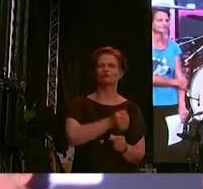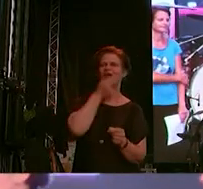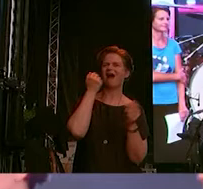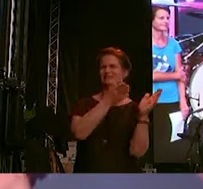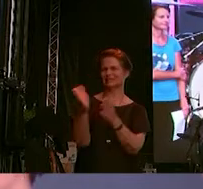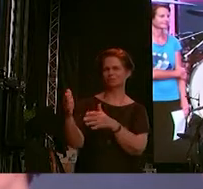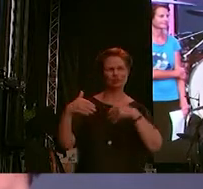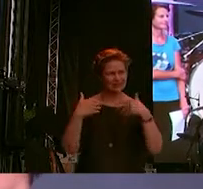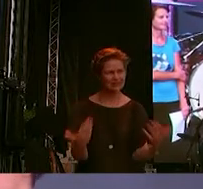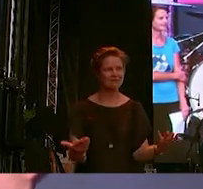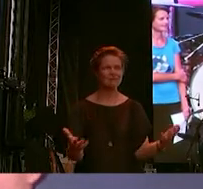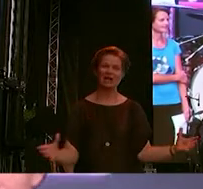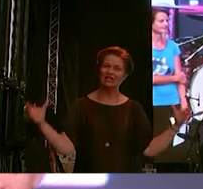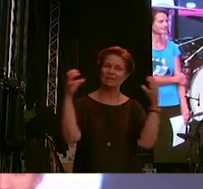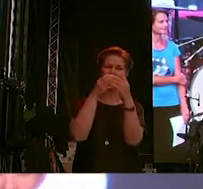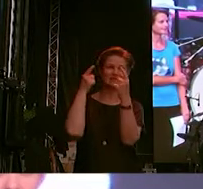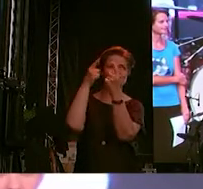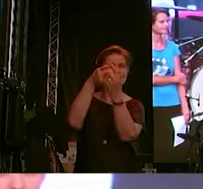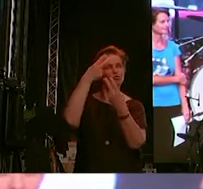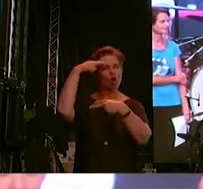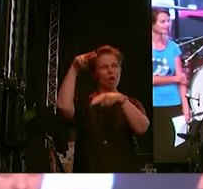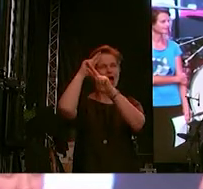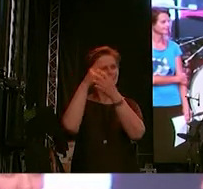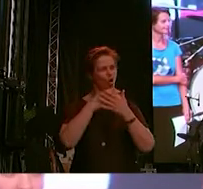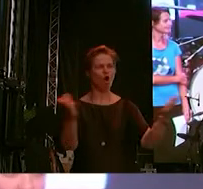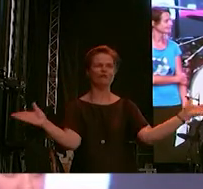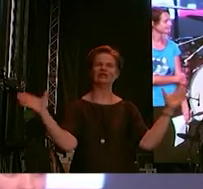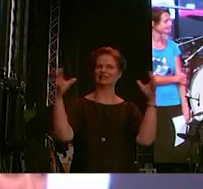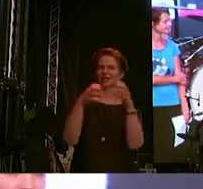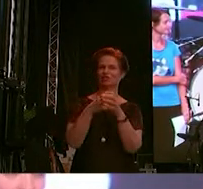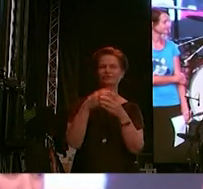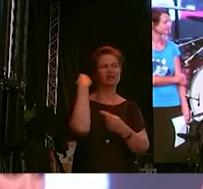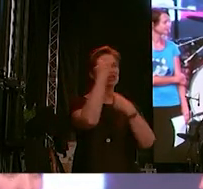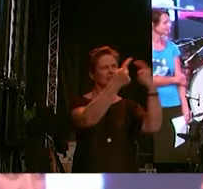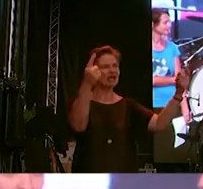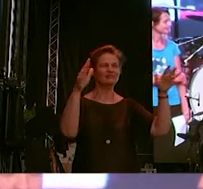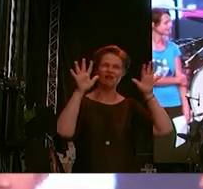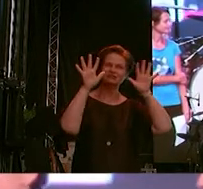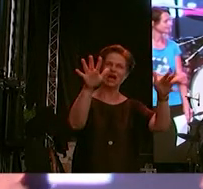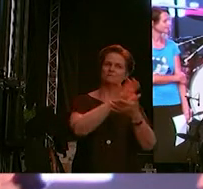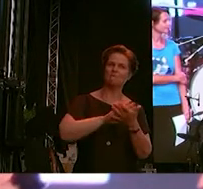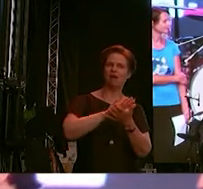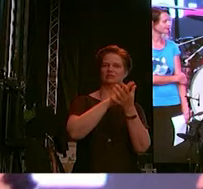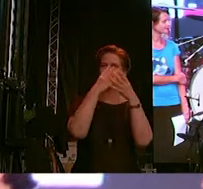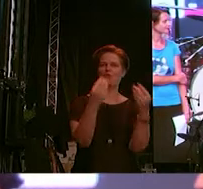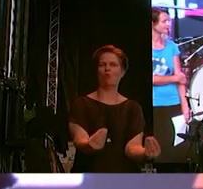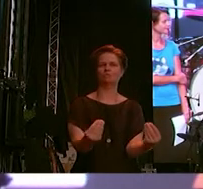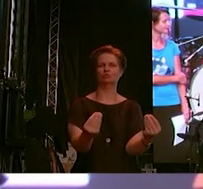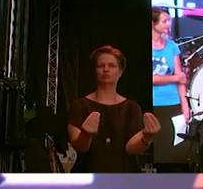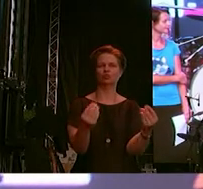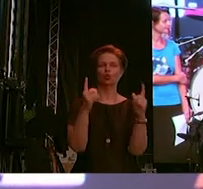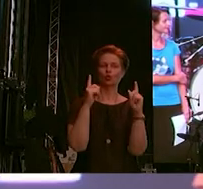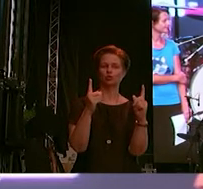gemeinsames Ziel ist eine tolerante, offene Gesellschaft, wo jeder seinen Platz hat und man